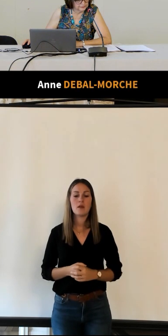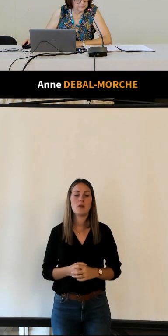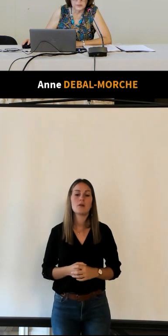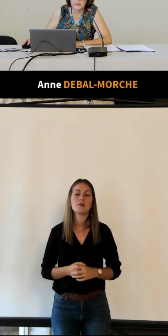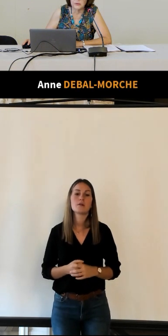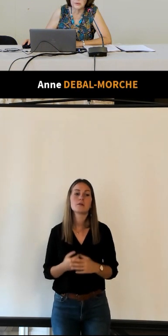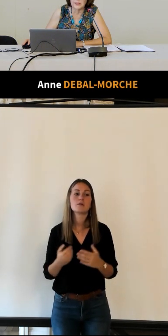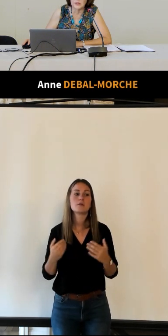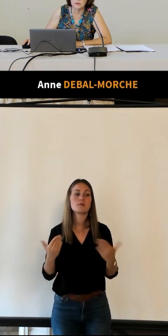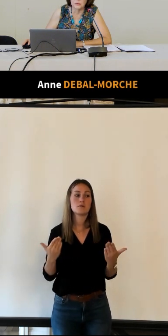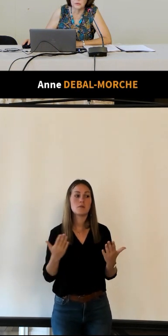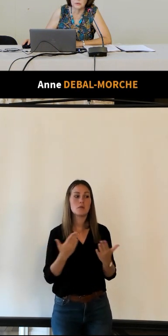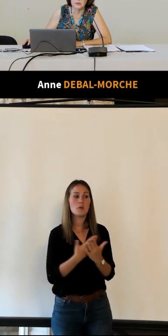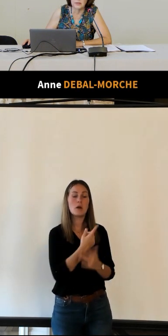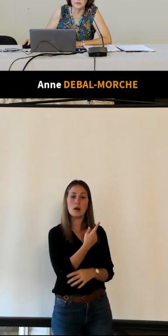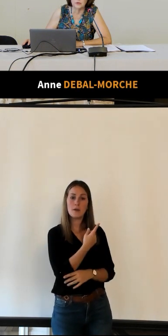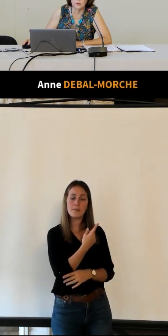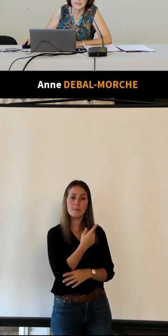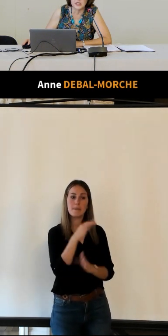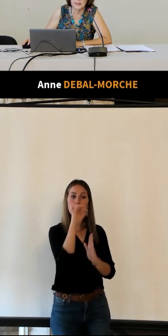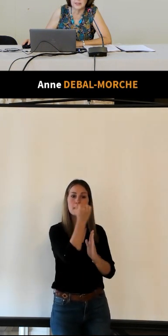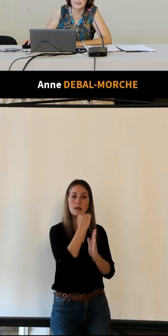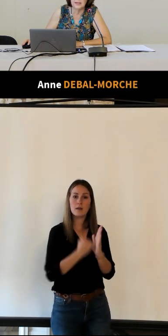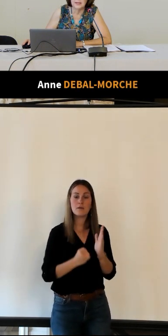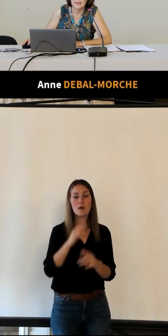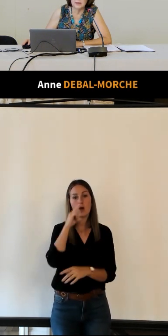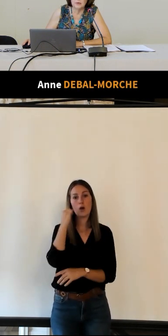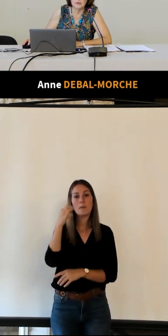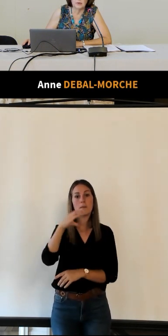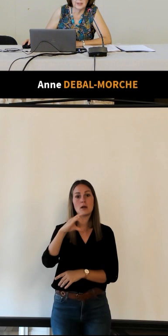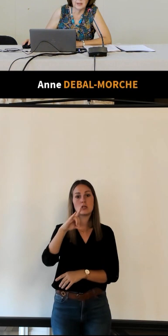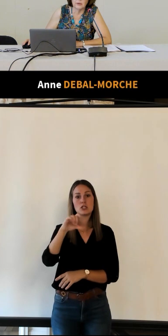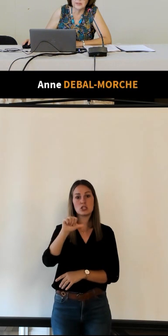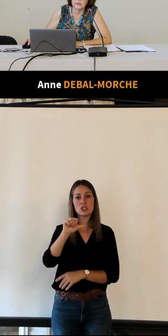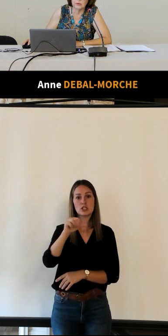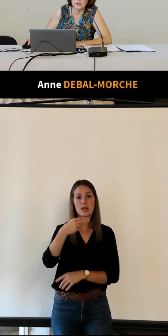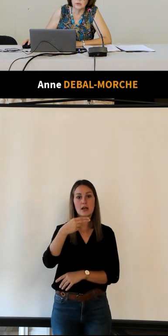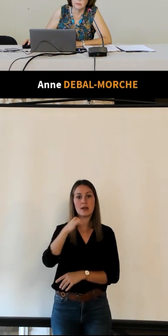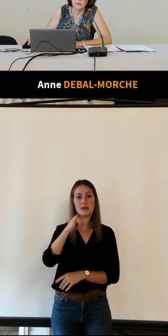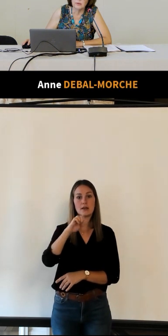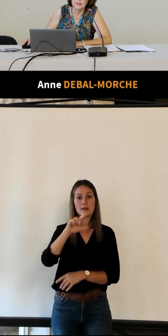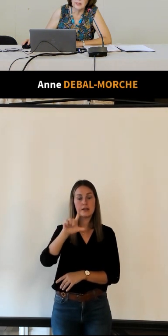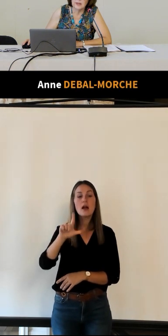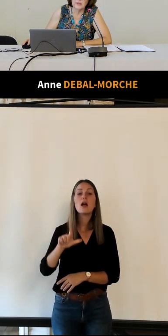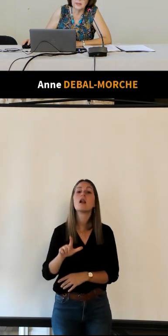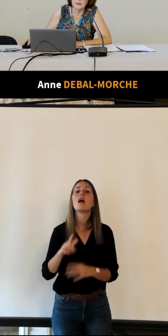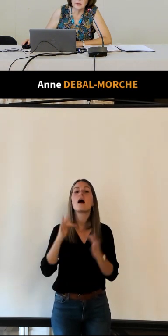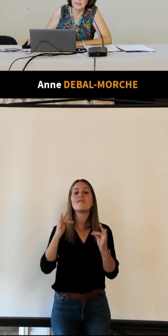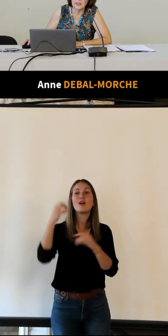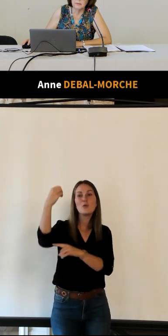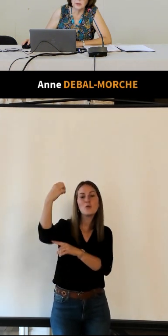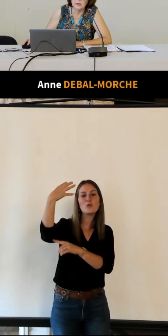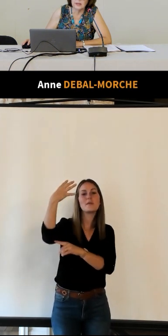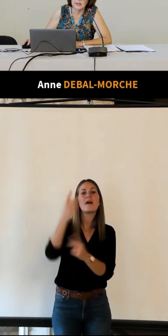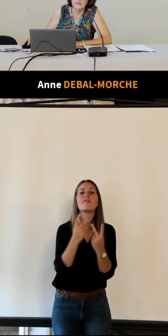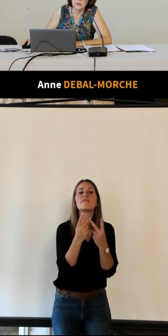vous avez une illustration donc une gravure de Robert Chaliel qui montre la lanterne de Rochecorbon avec à l